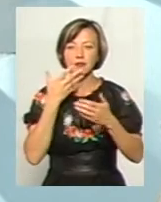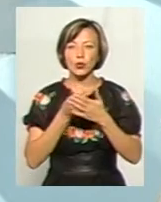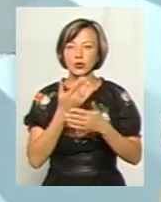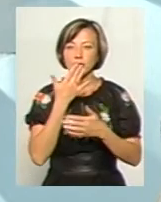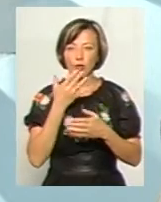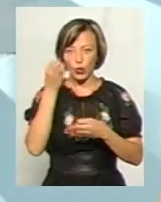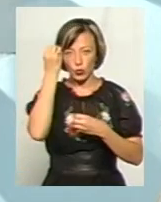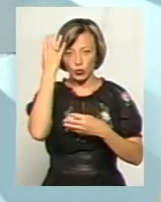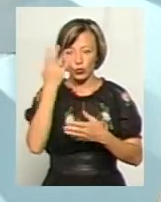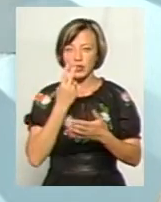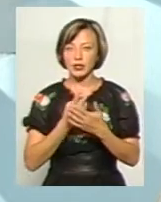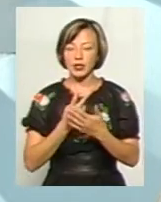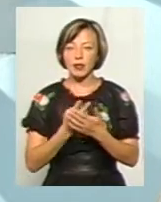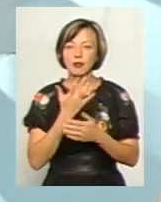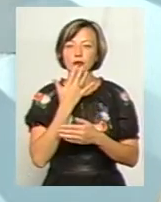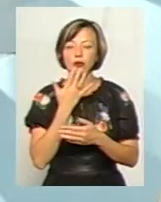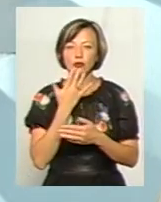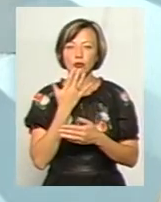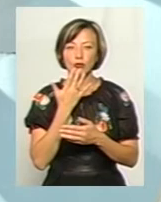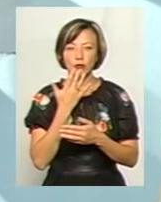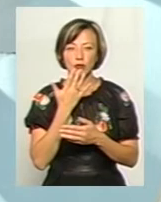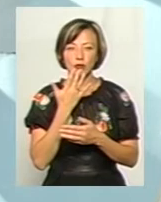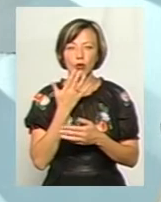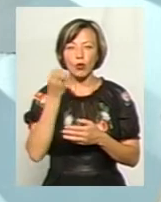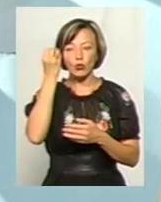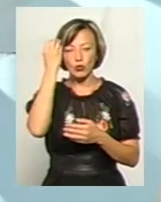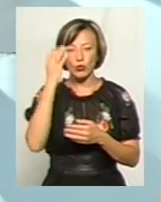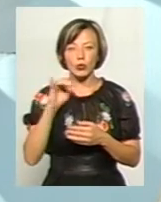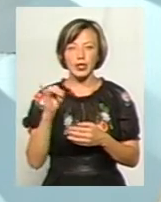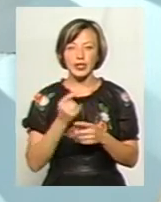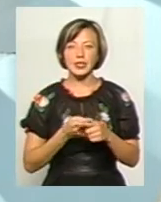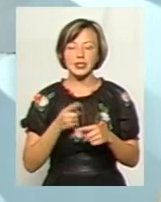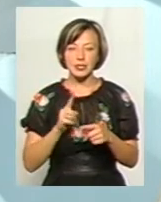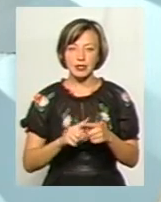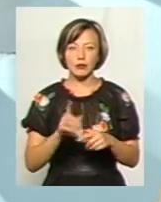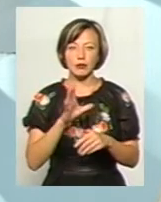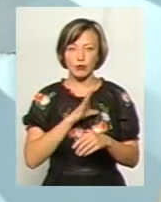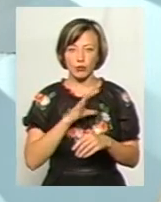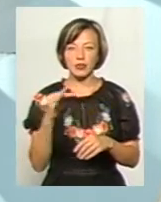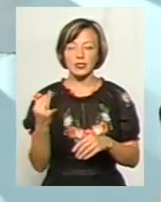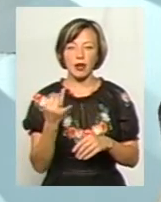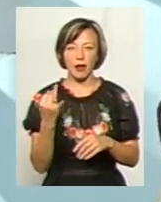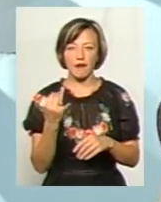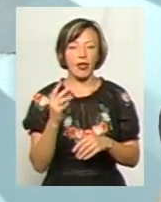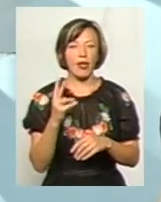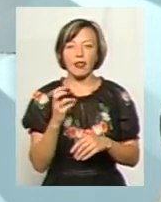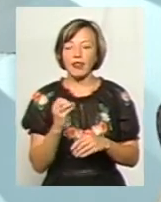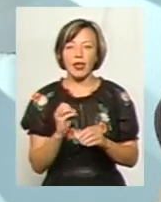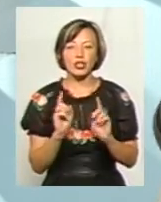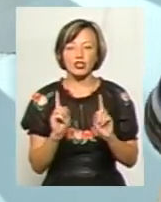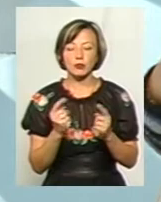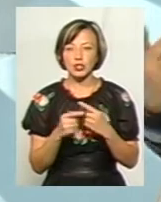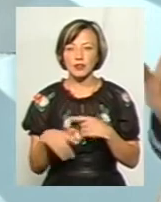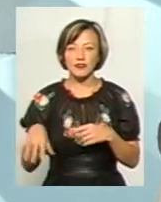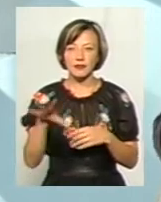національну культуру. Він демонстрував саме свою національну культуру, і саме цим був цікавий. Не чимось іншим. Якби